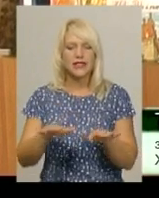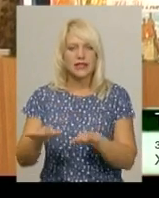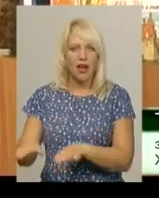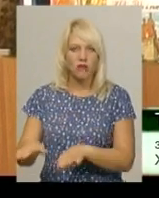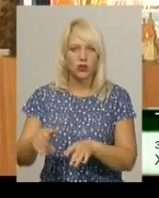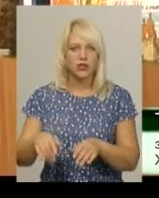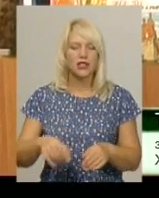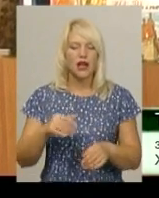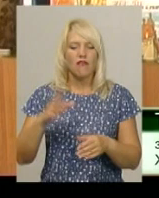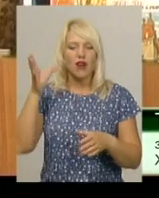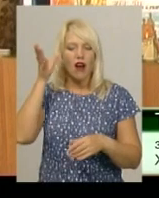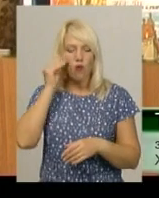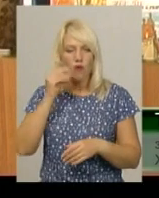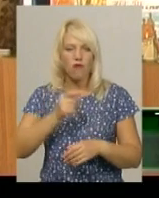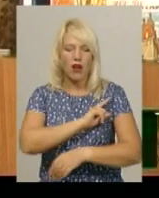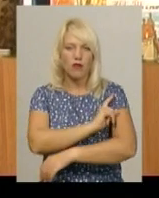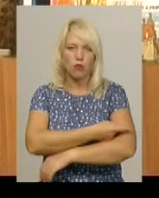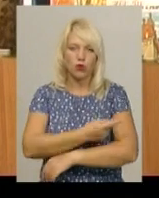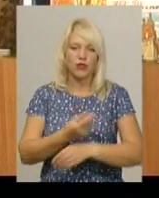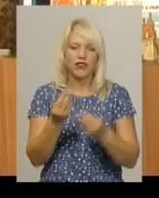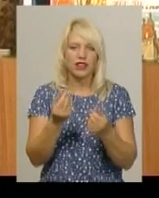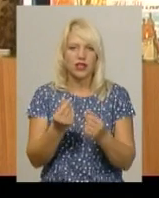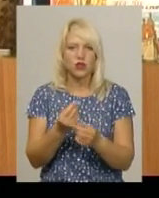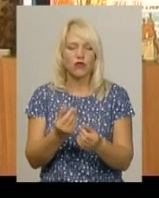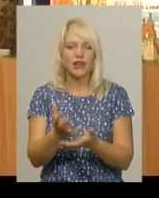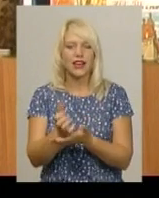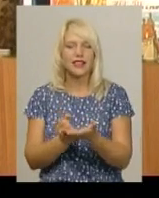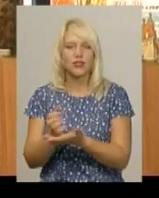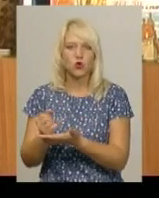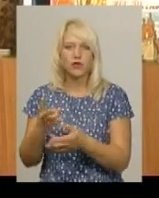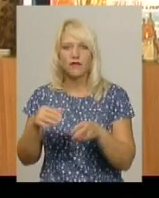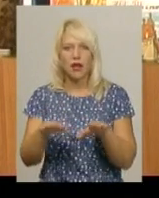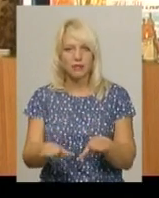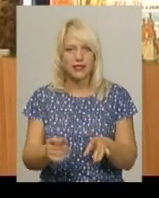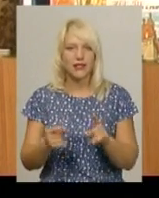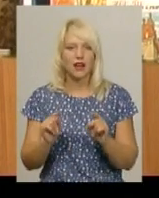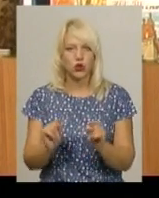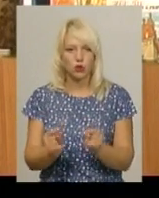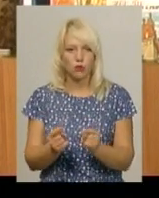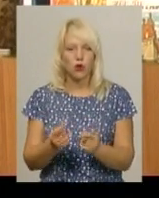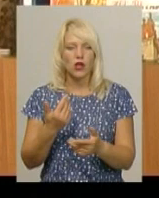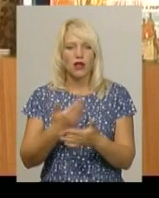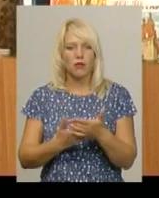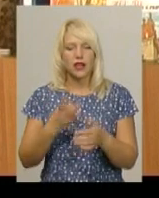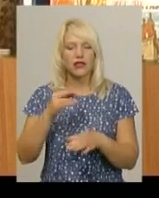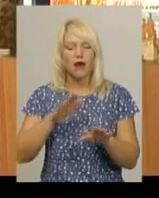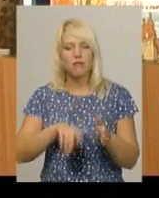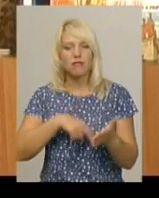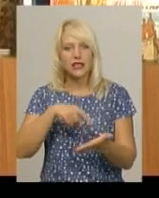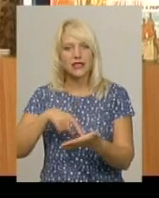врахування потужностей, фінансових ресурсів на місцях і тому, наприклад, на міста,